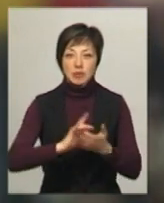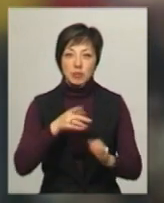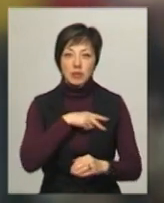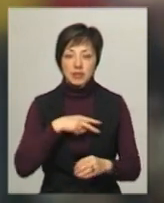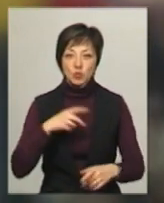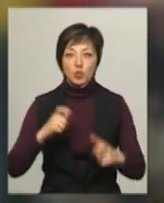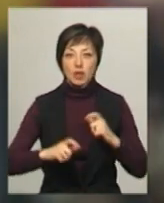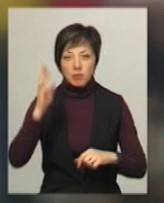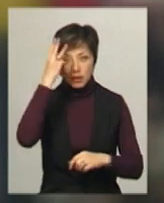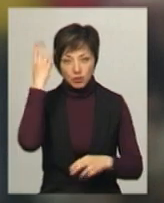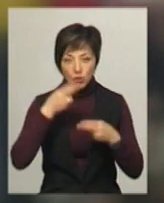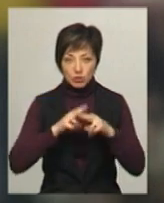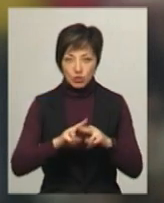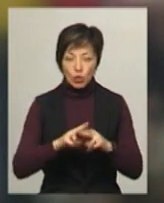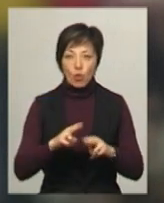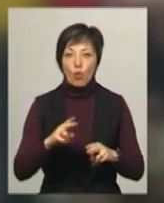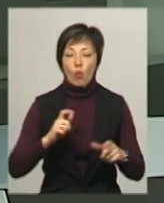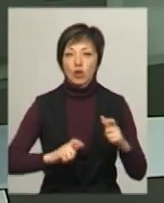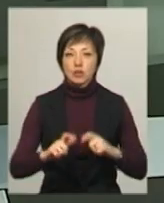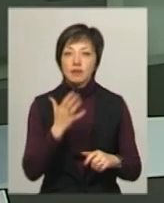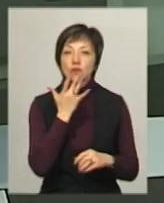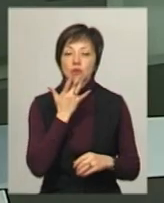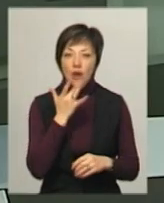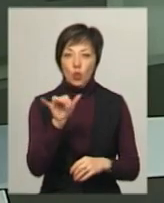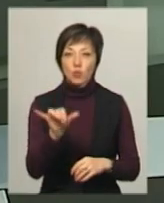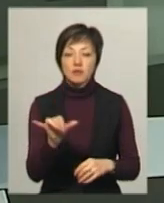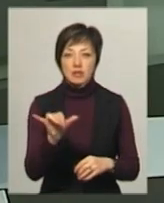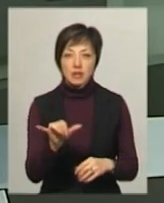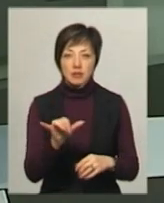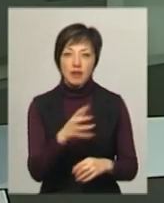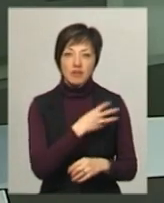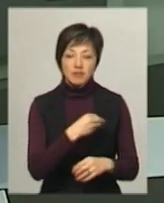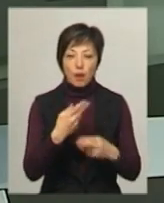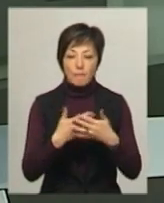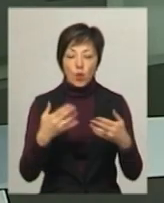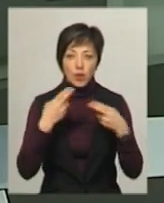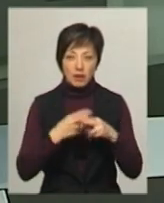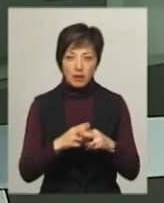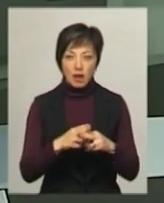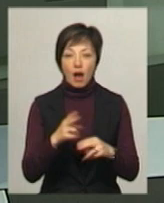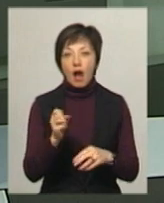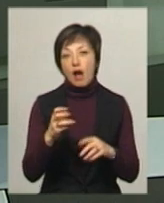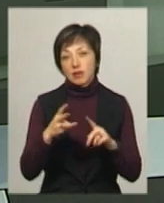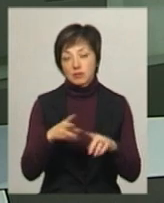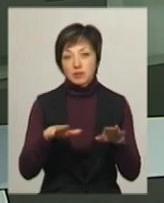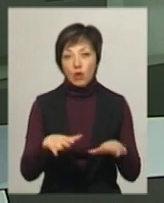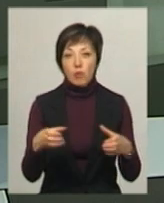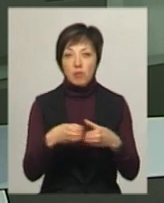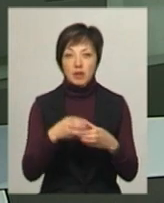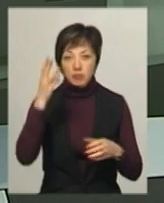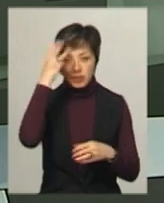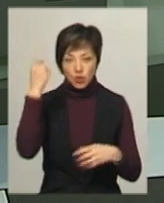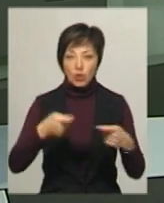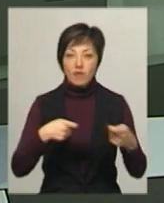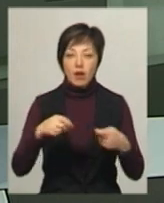студенти Хмельницького політехнічного коледжу Національного університету «Львівська політехніка», а бронзовими – команда Хмельницького